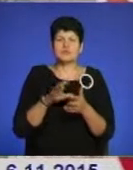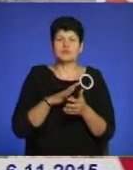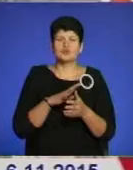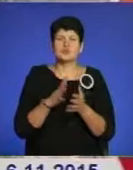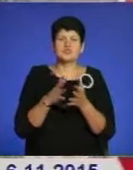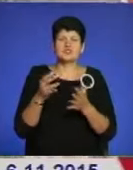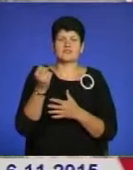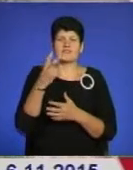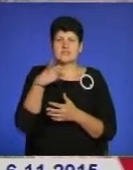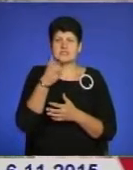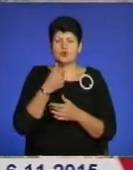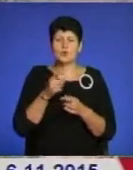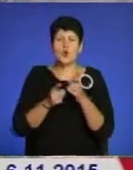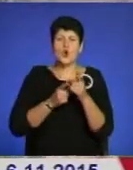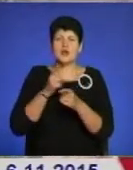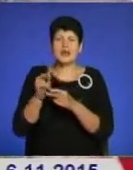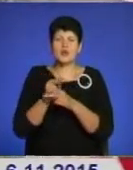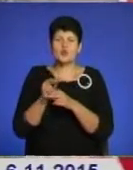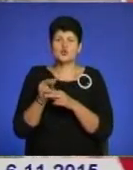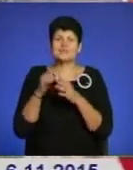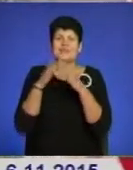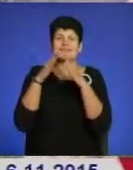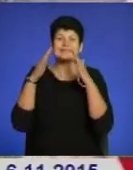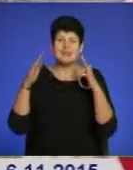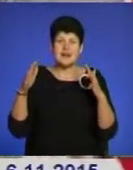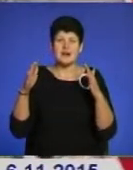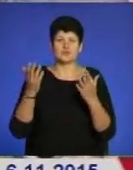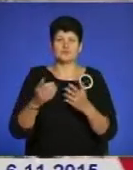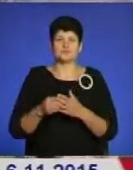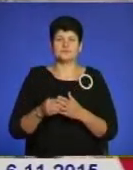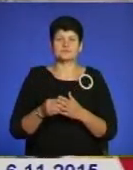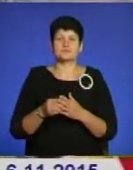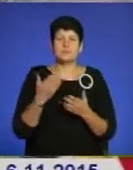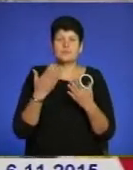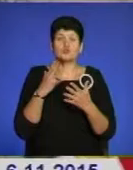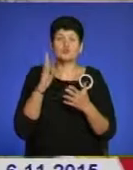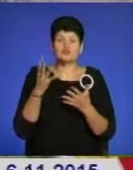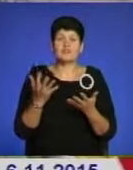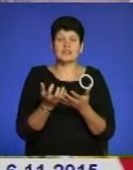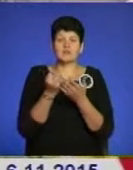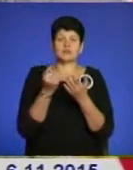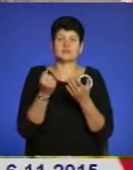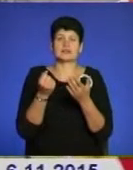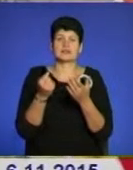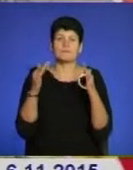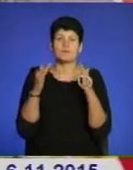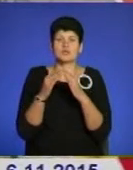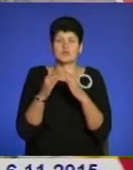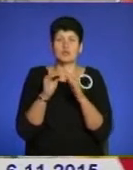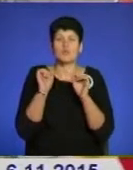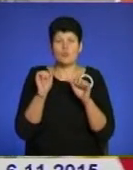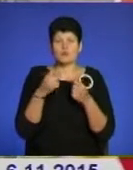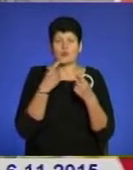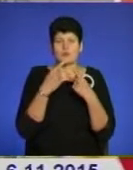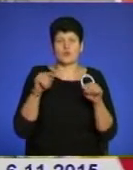12 років про реконструкцію саме даху над покрівлею музею. Бо якщо буде врятована сама будівля музею, тоді можна